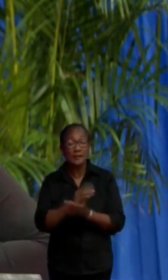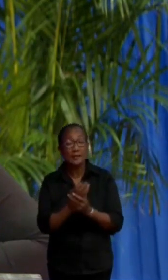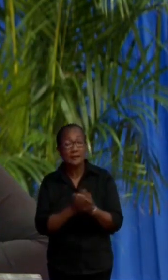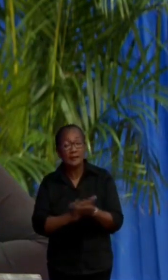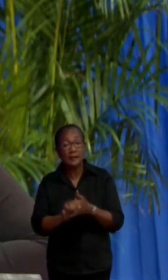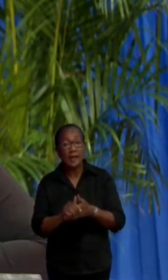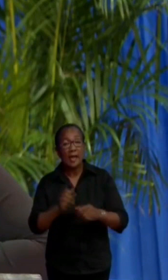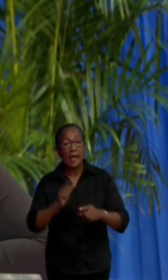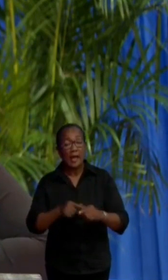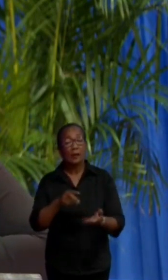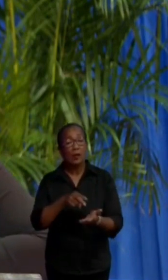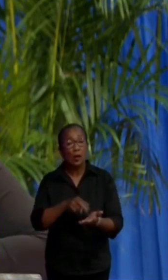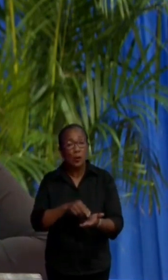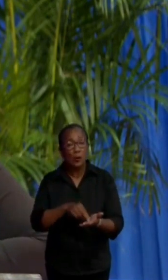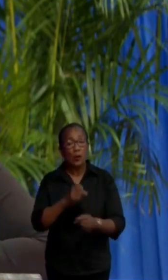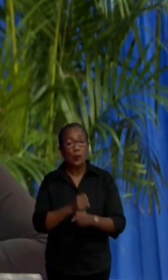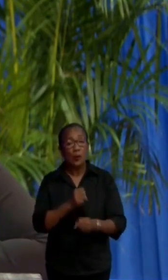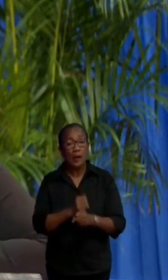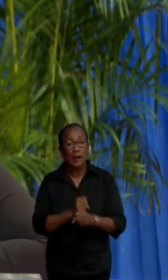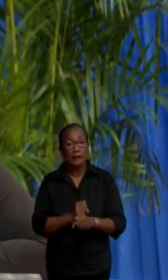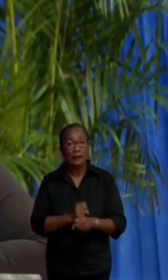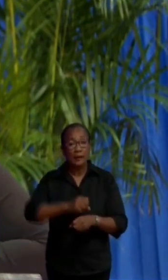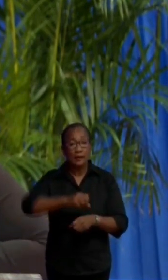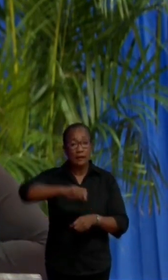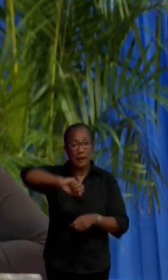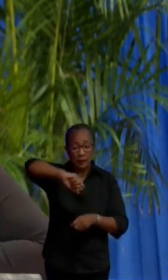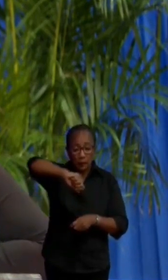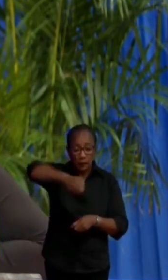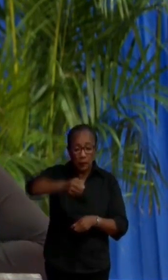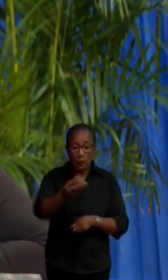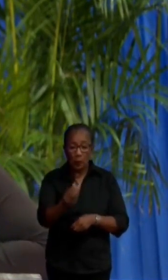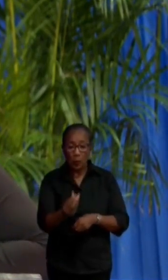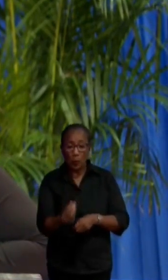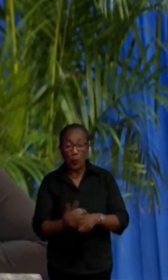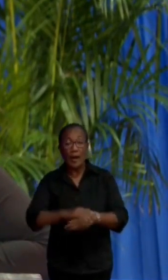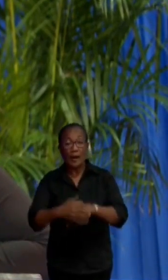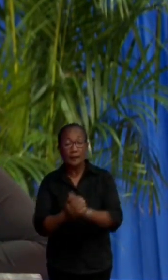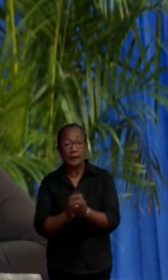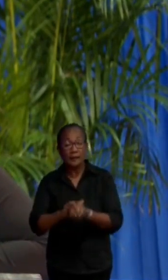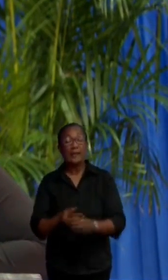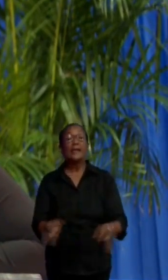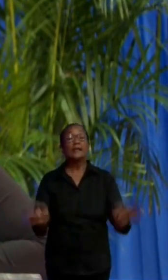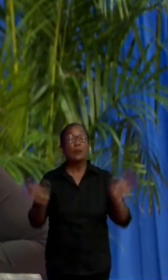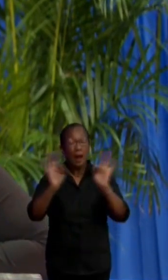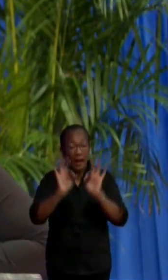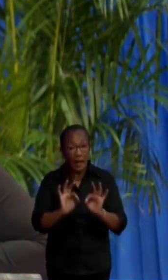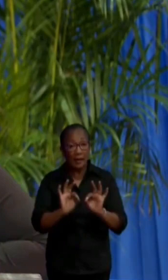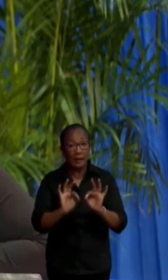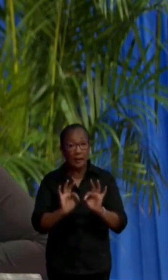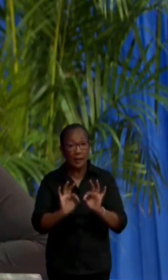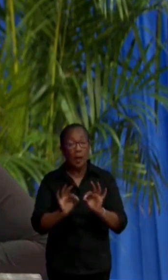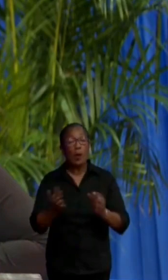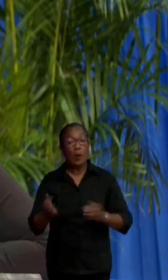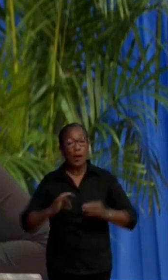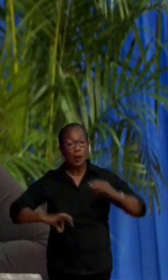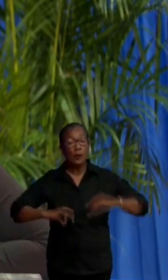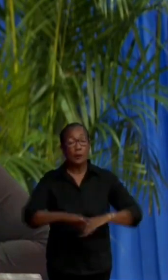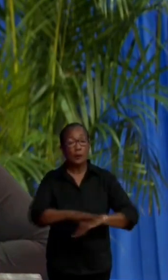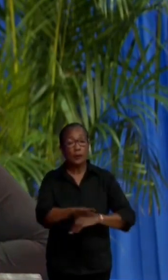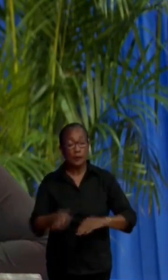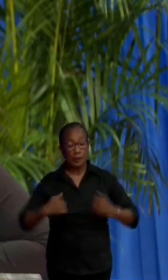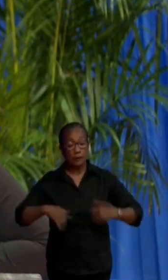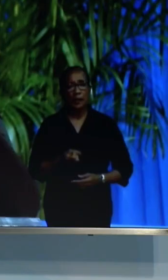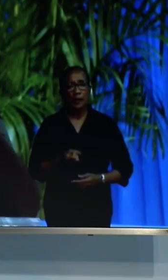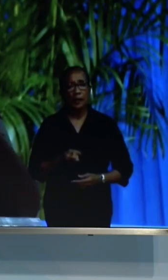en gebruik maken van stromend water. Dat zijn twee hele belangrijke zaken waarop het ministerie van Volksgezondheid